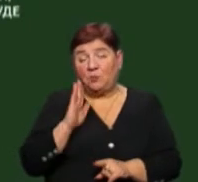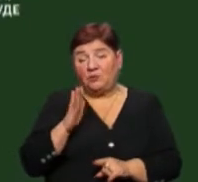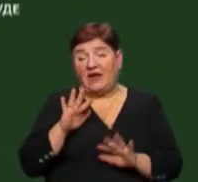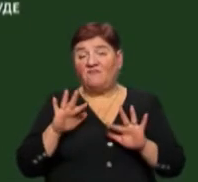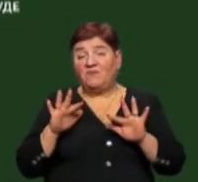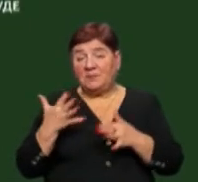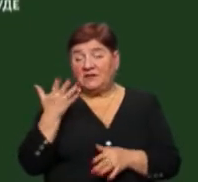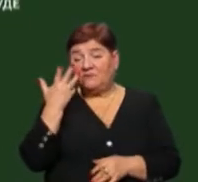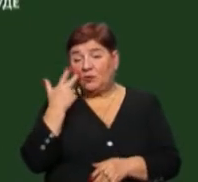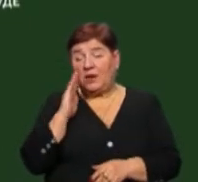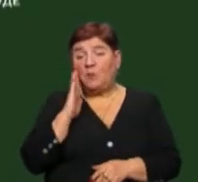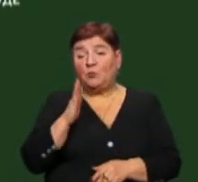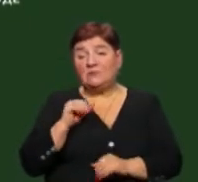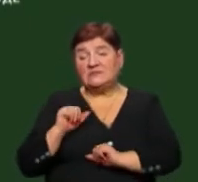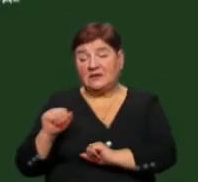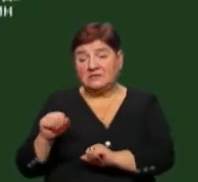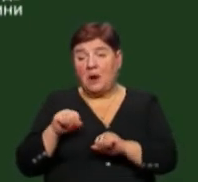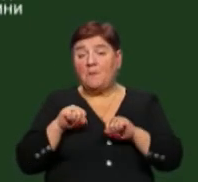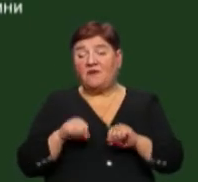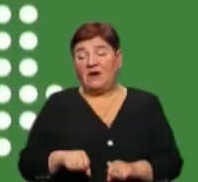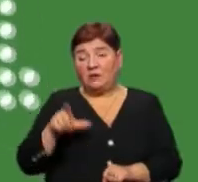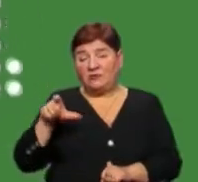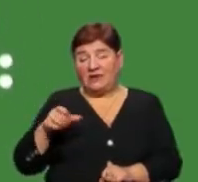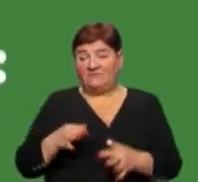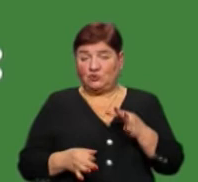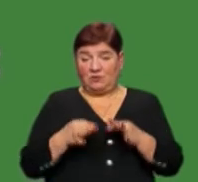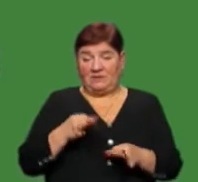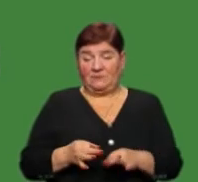випадків, коли будуть захищені права людини в суді.